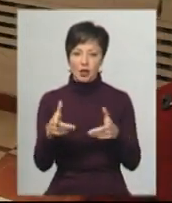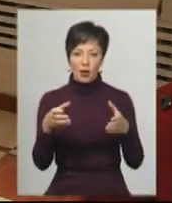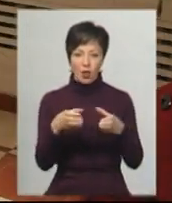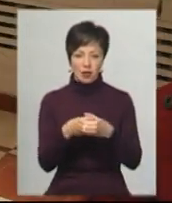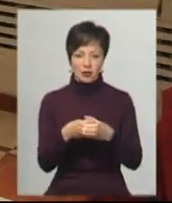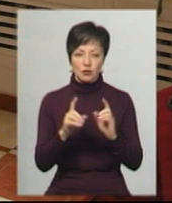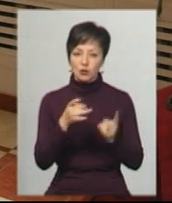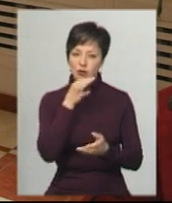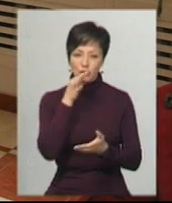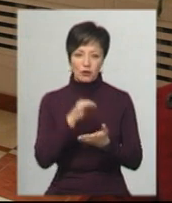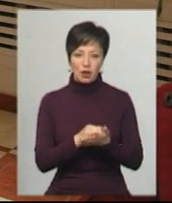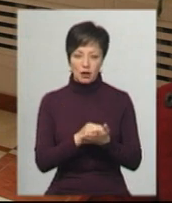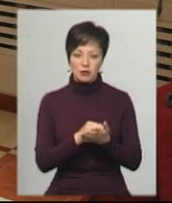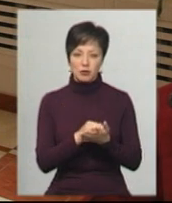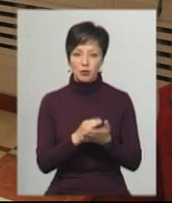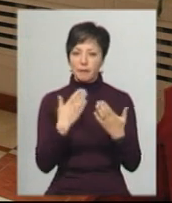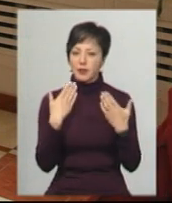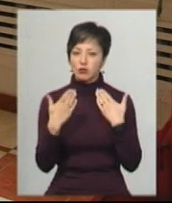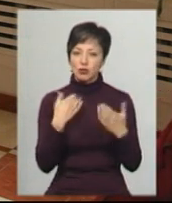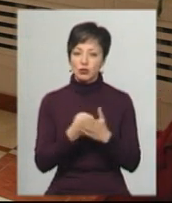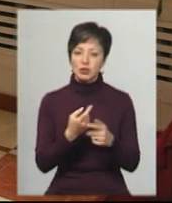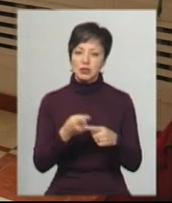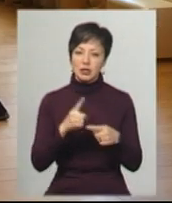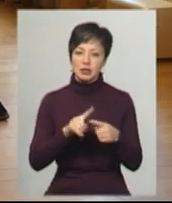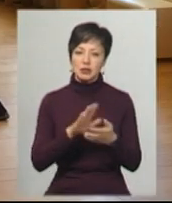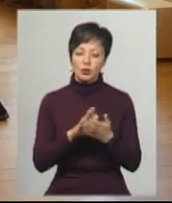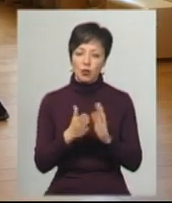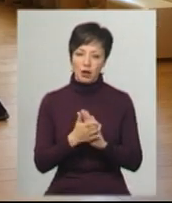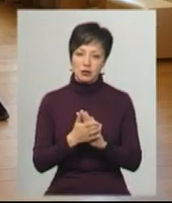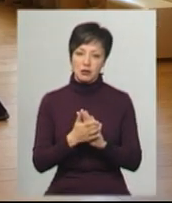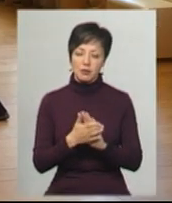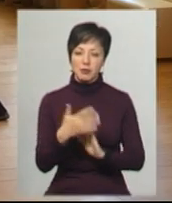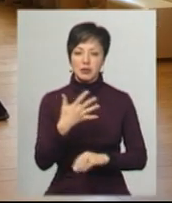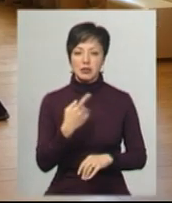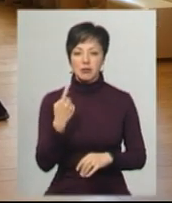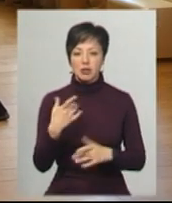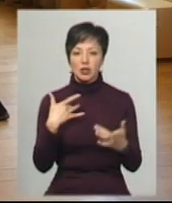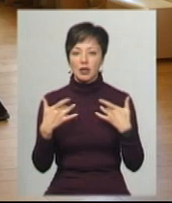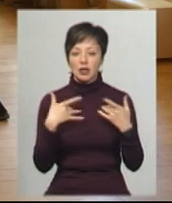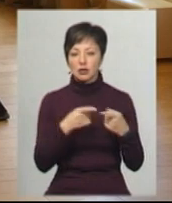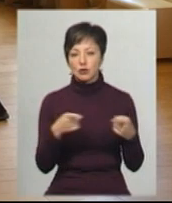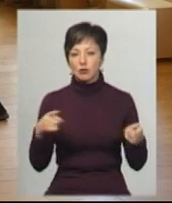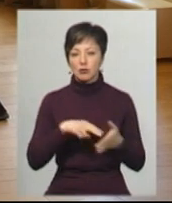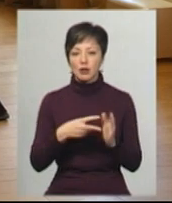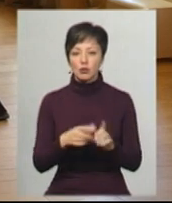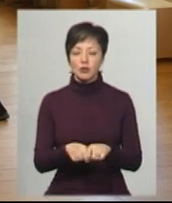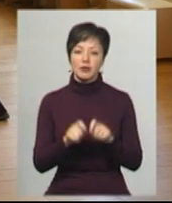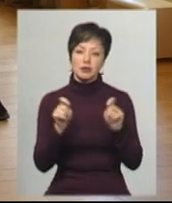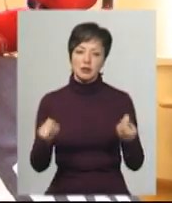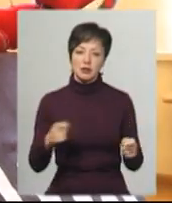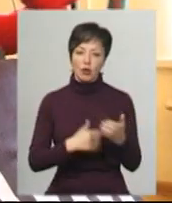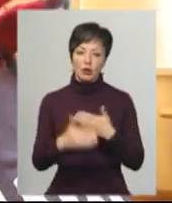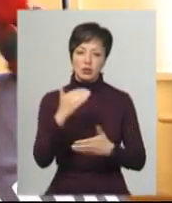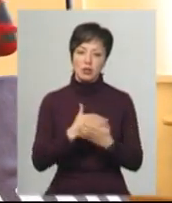Дуже відповідально підійшли до цієї ситуації. 51-й театральний сезон планують відкрити за планом – в